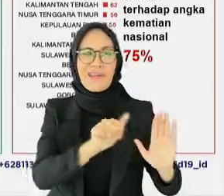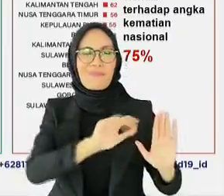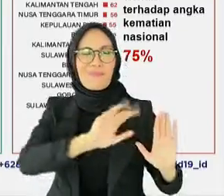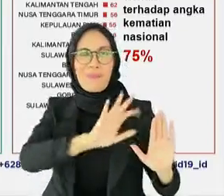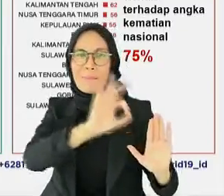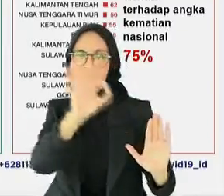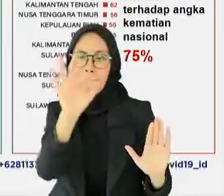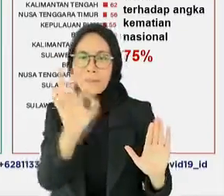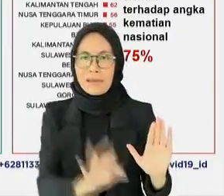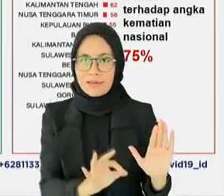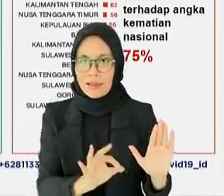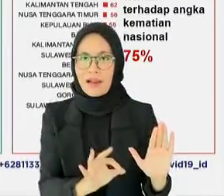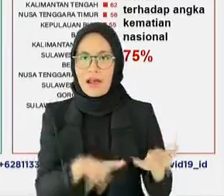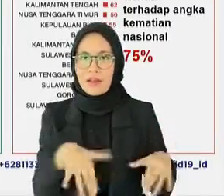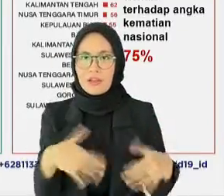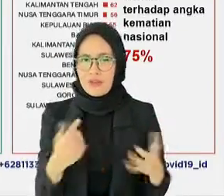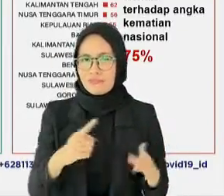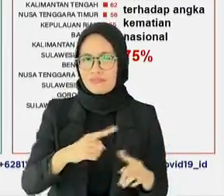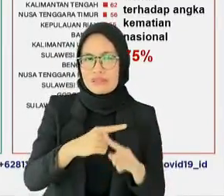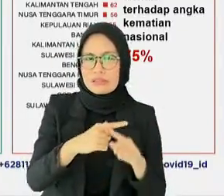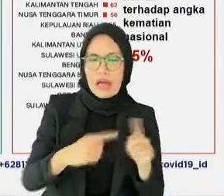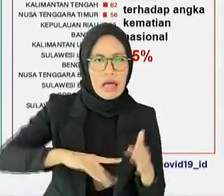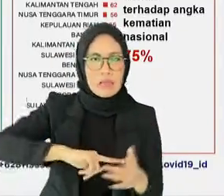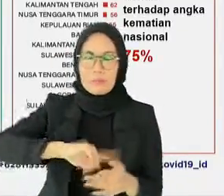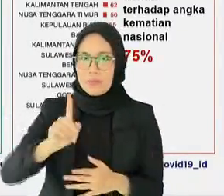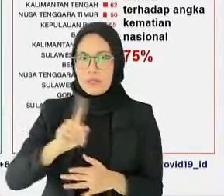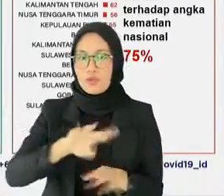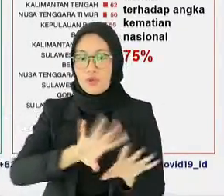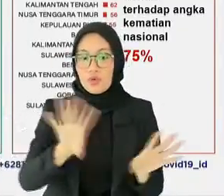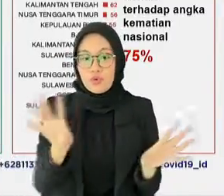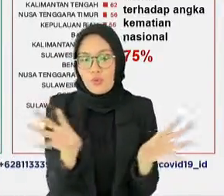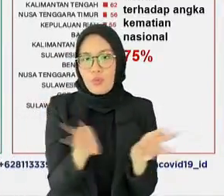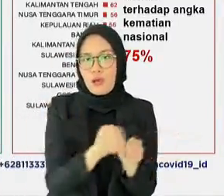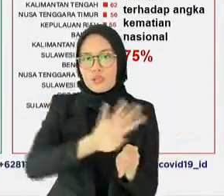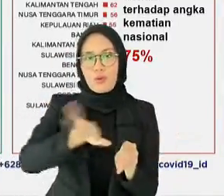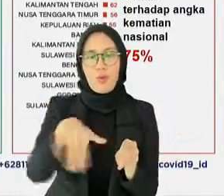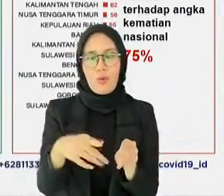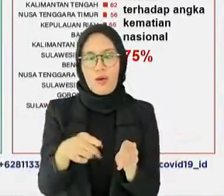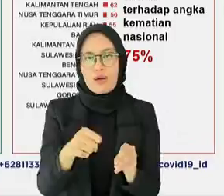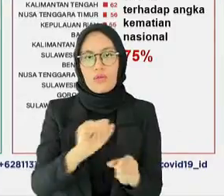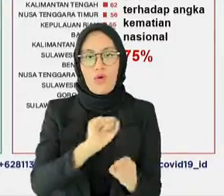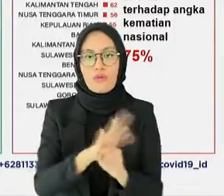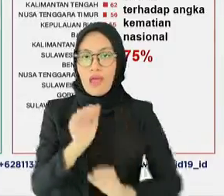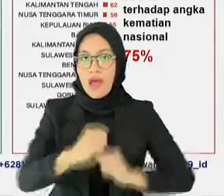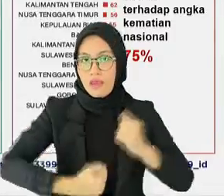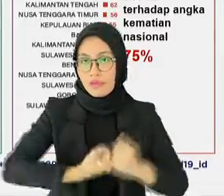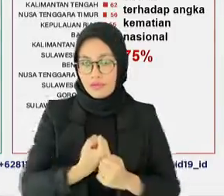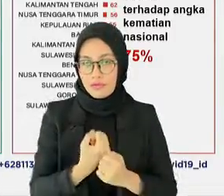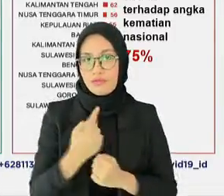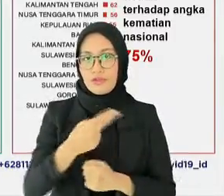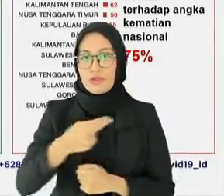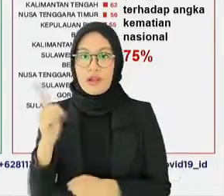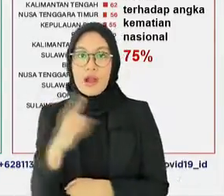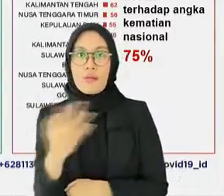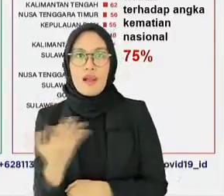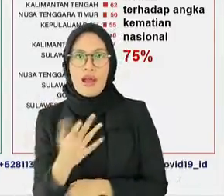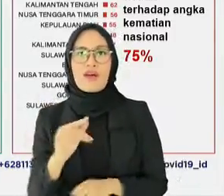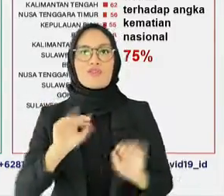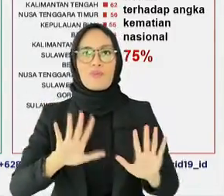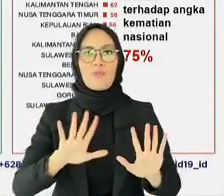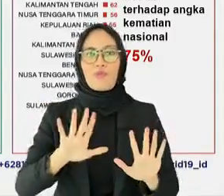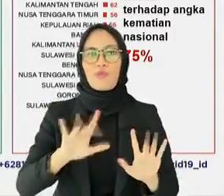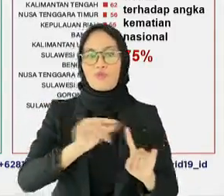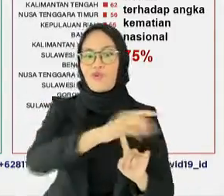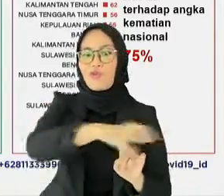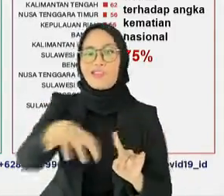atau lebih dari setengah total kasus aktif di Indonesia. Terkait angka kesembuhan, saya ingin mengapresiasi